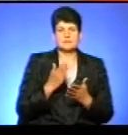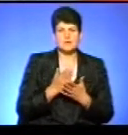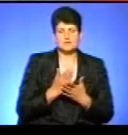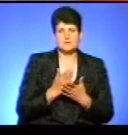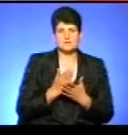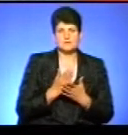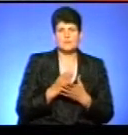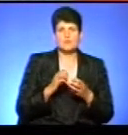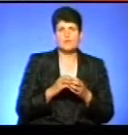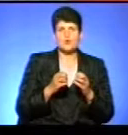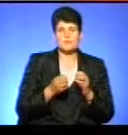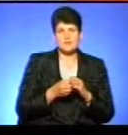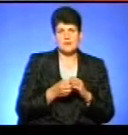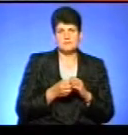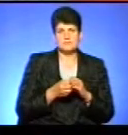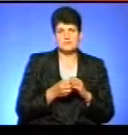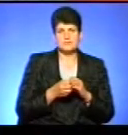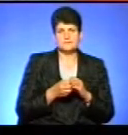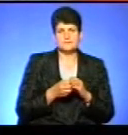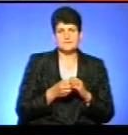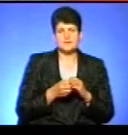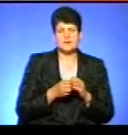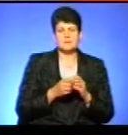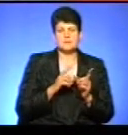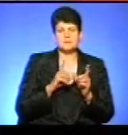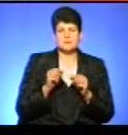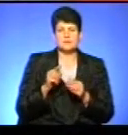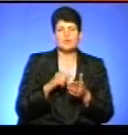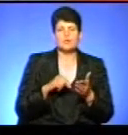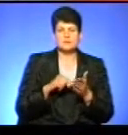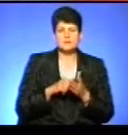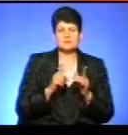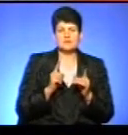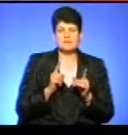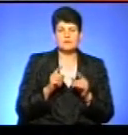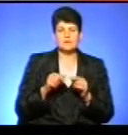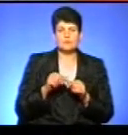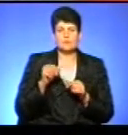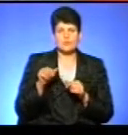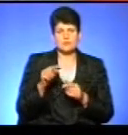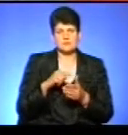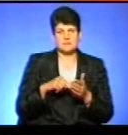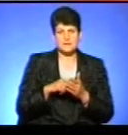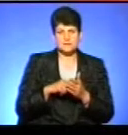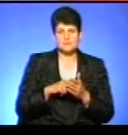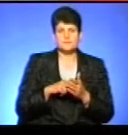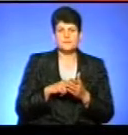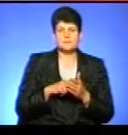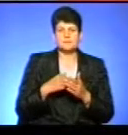проблеми з переміщенням по місту або навіть за містом. І, відповідно, ми